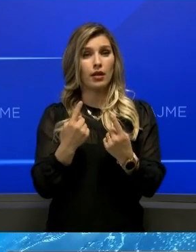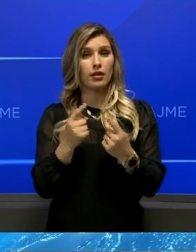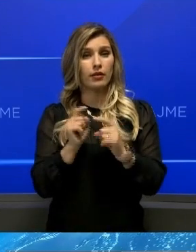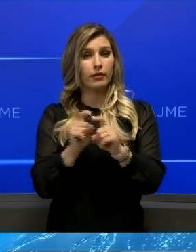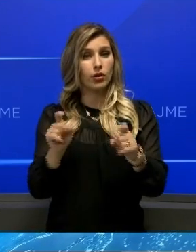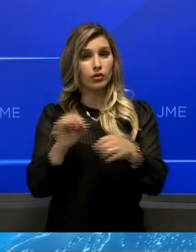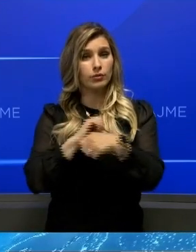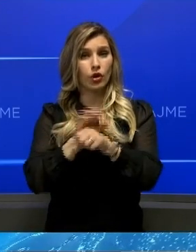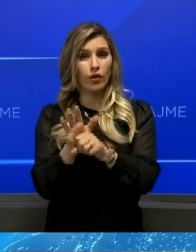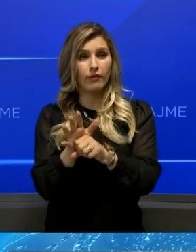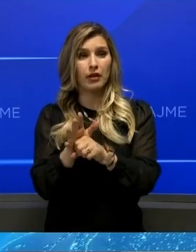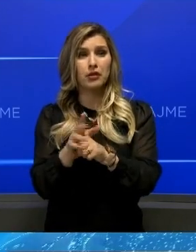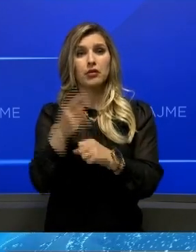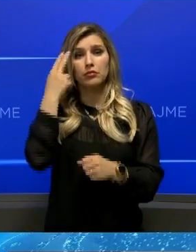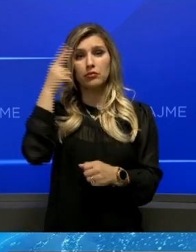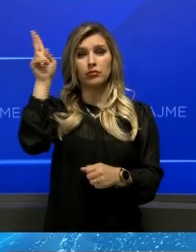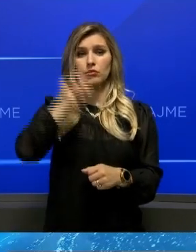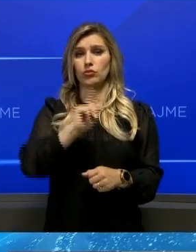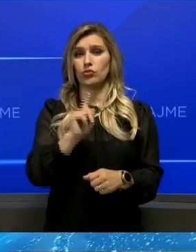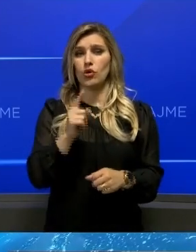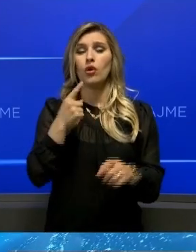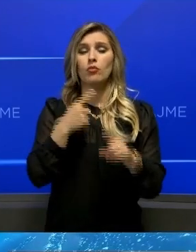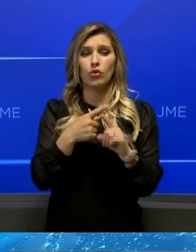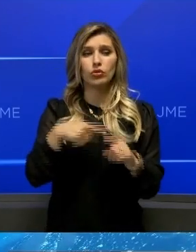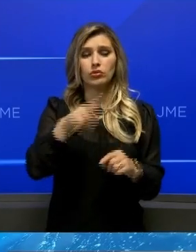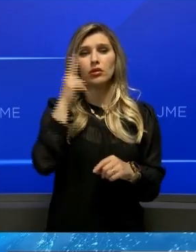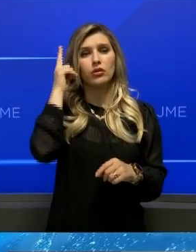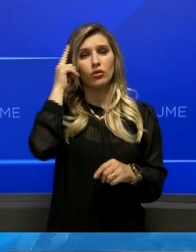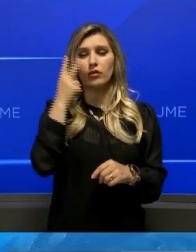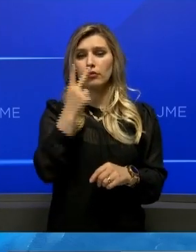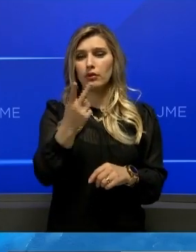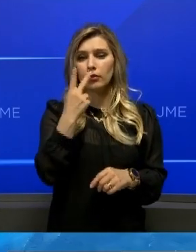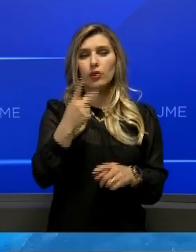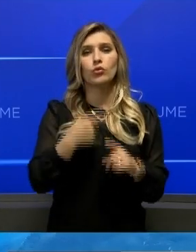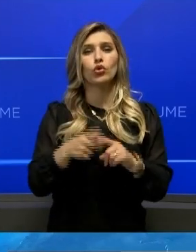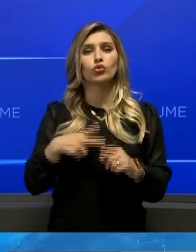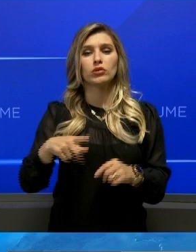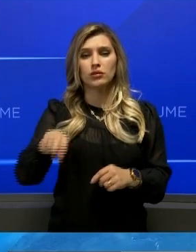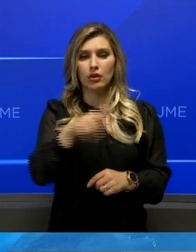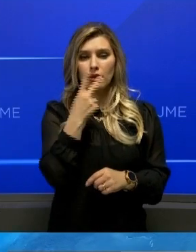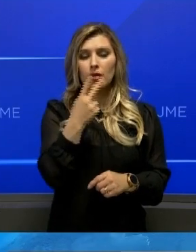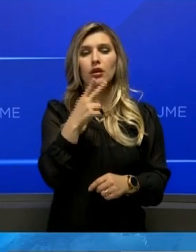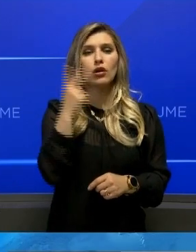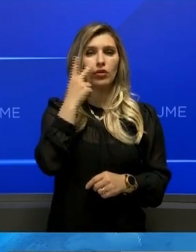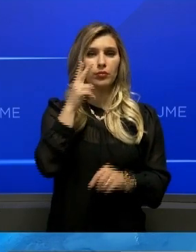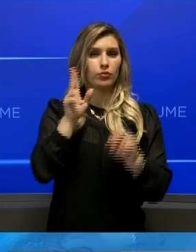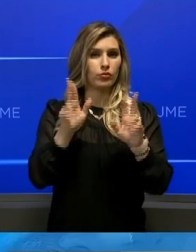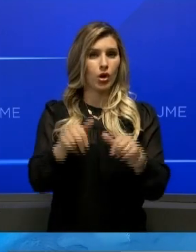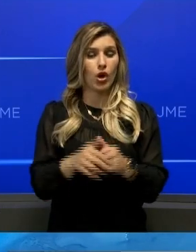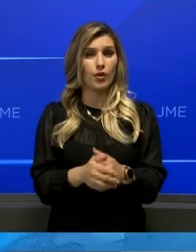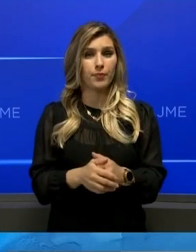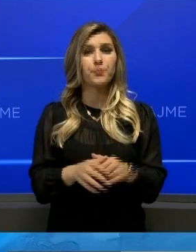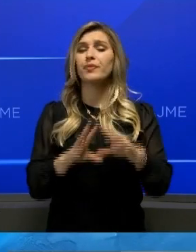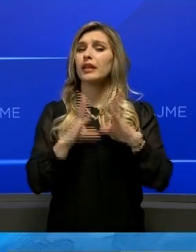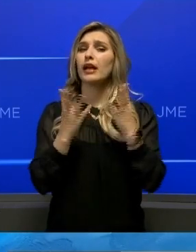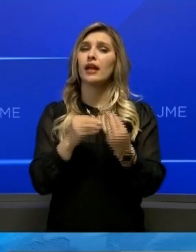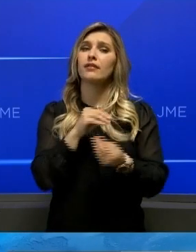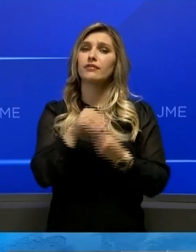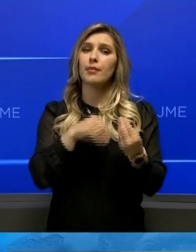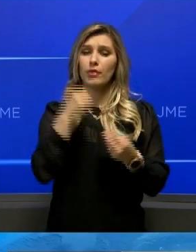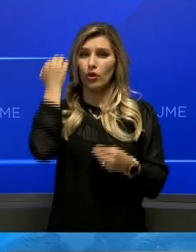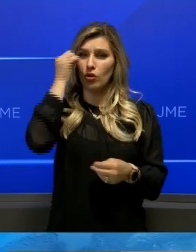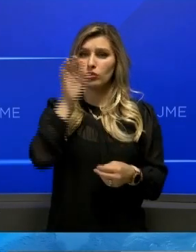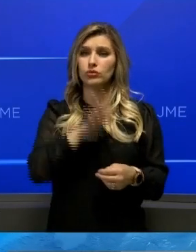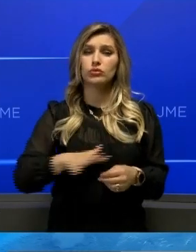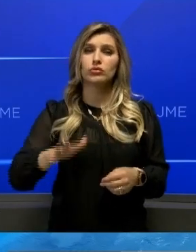diçka panjohur, e asë pasojat e sajt tashmë nuk jenë panjohura për qëtëtare të Republikës Kosovës. Se cila familje kosovare është